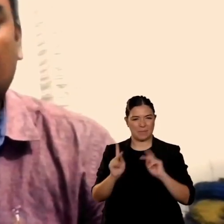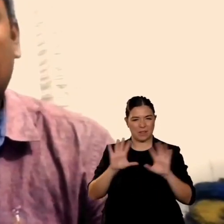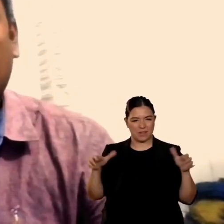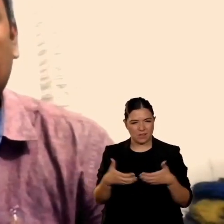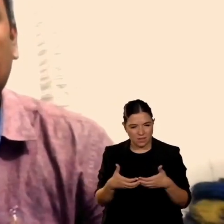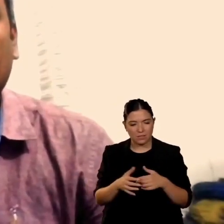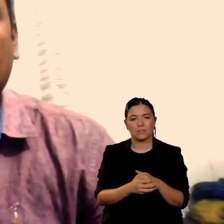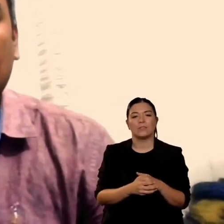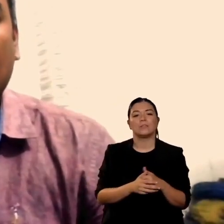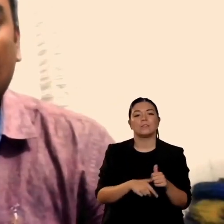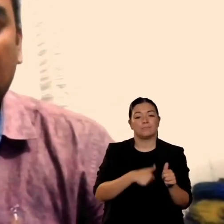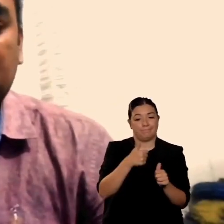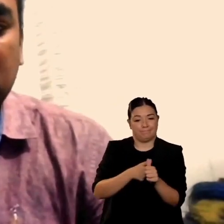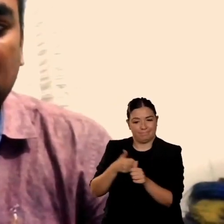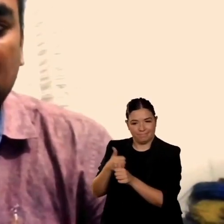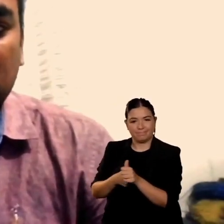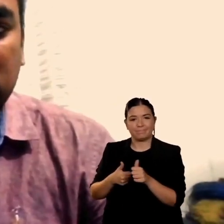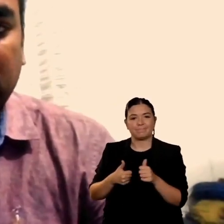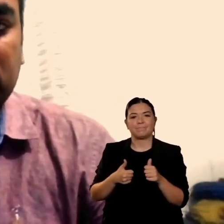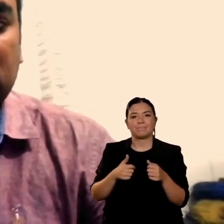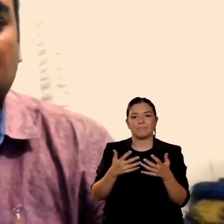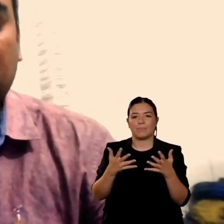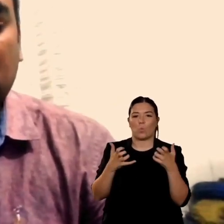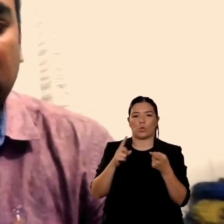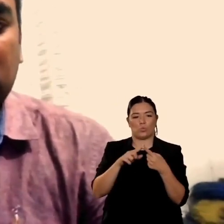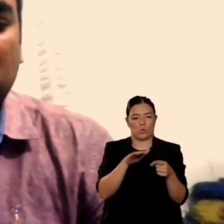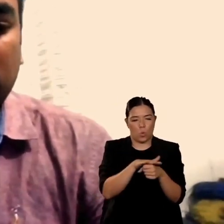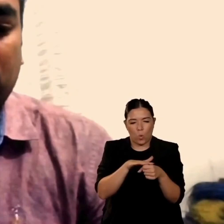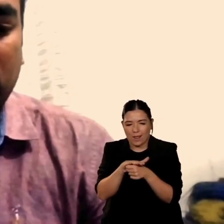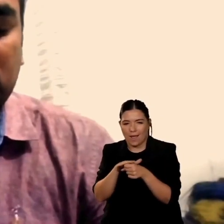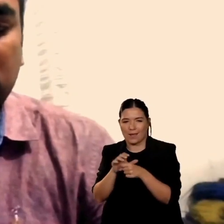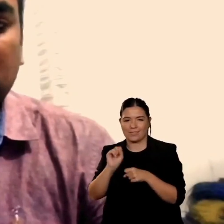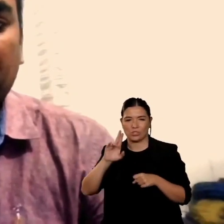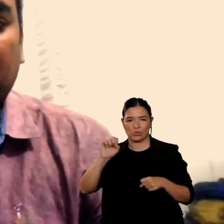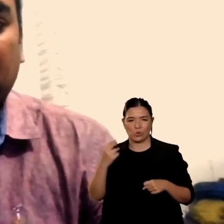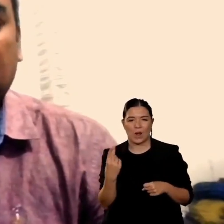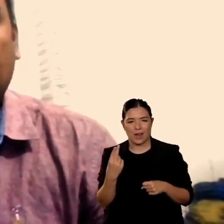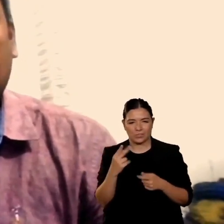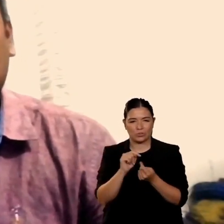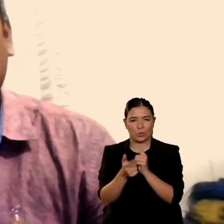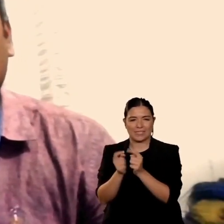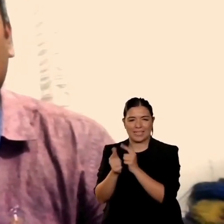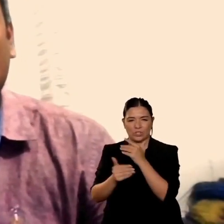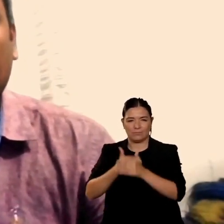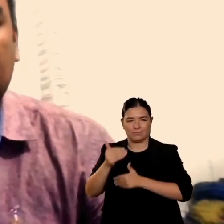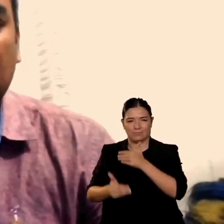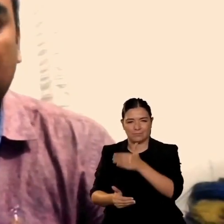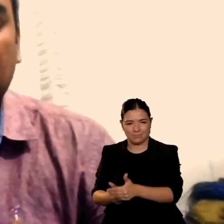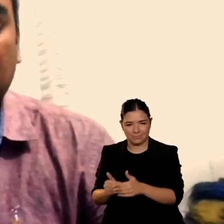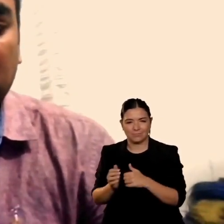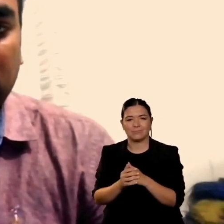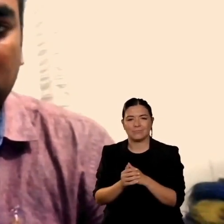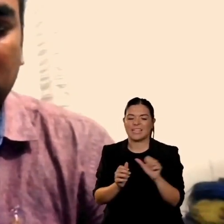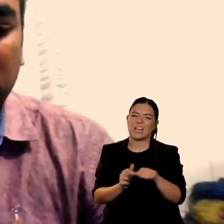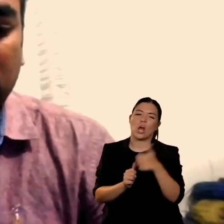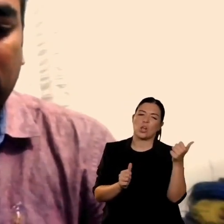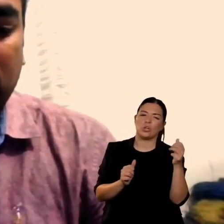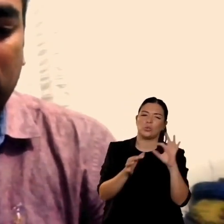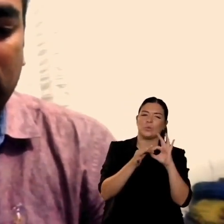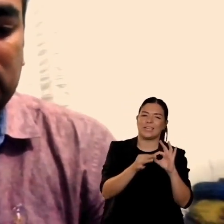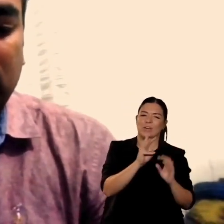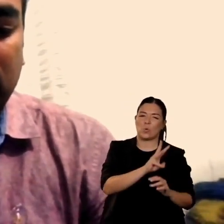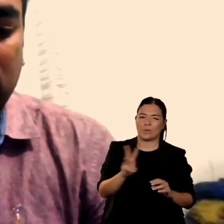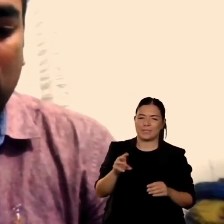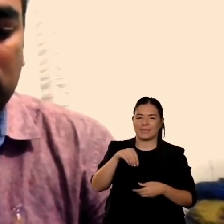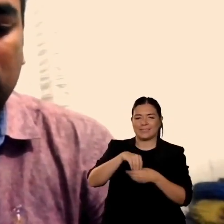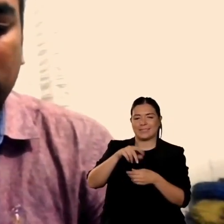rapporto al Bengali cioè abbiamo anche aggiunto alcuni workshop per docenti e studenti per